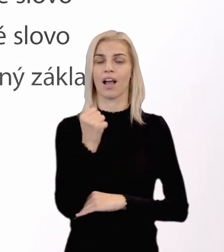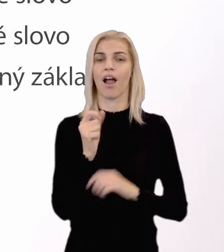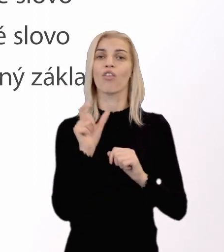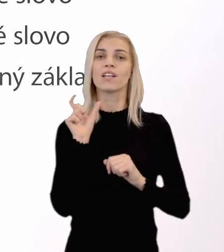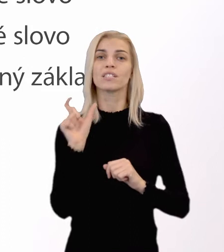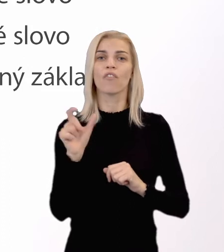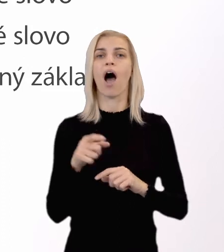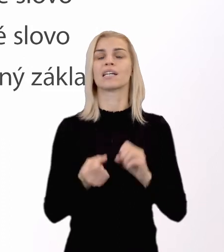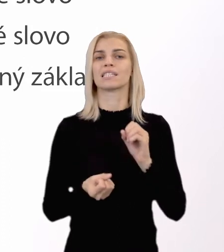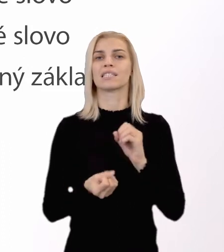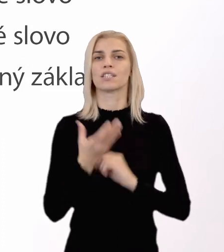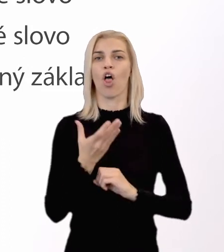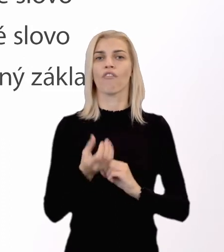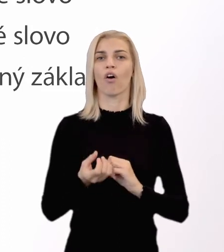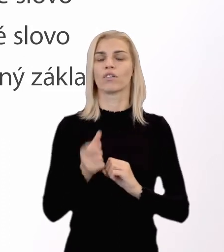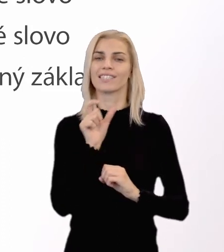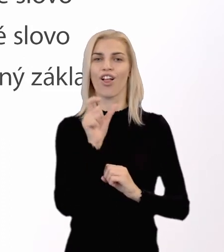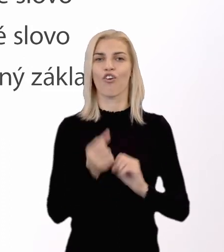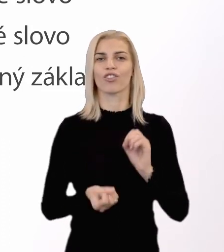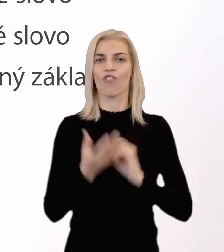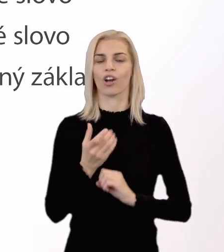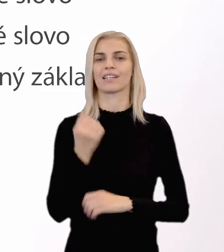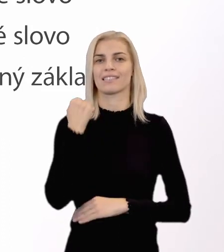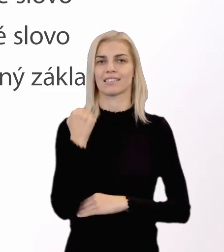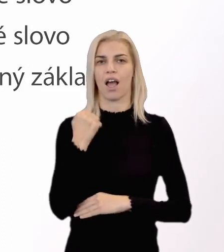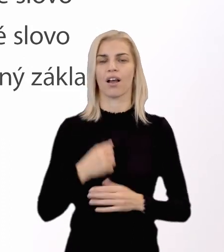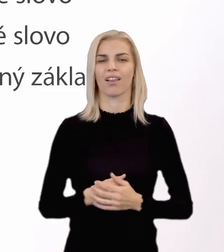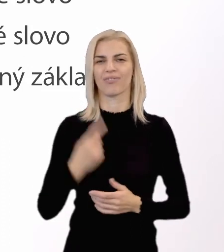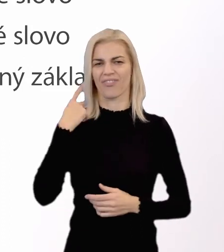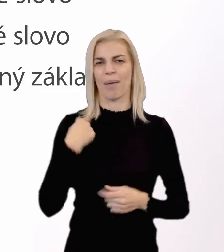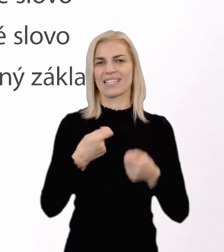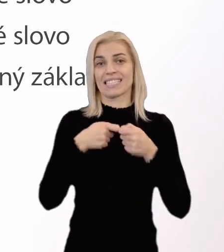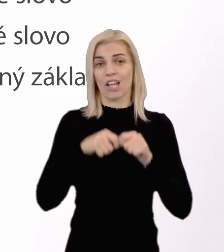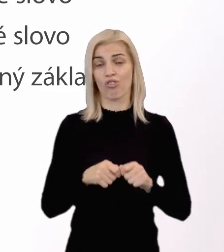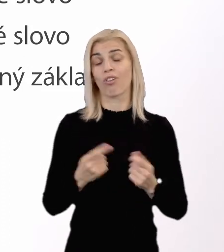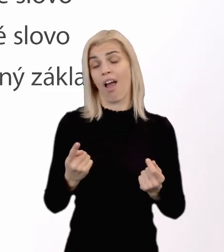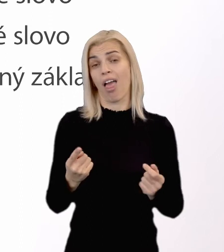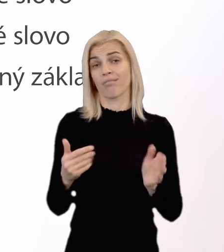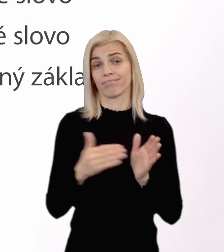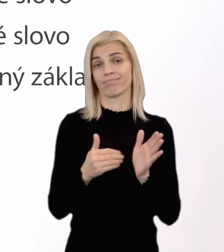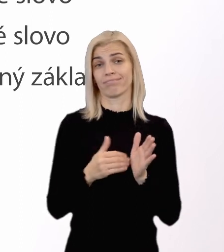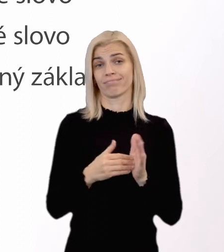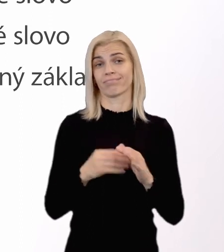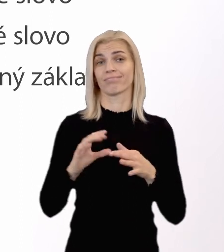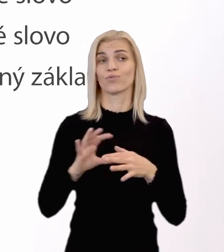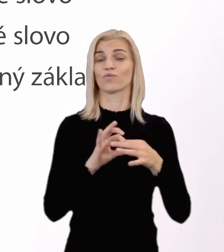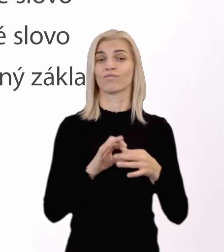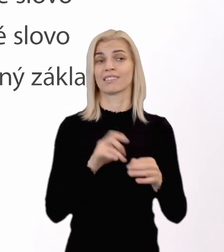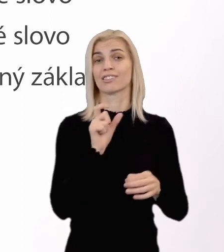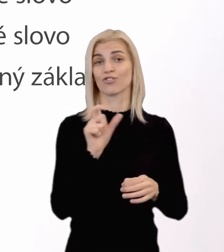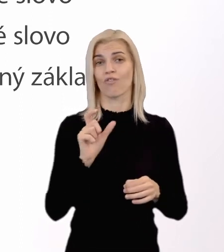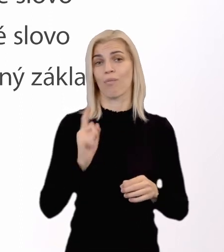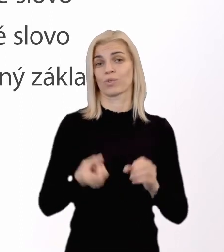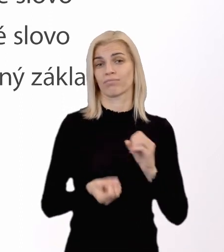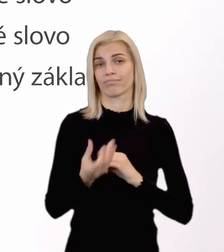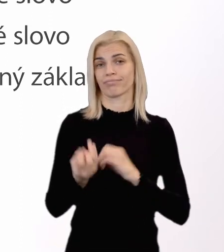slovotvorný základ. Viem, že je to zložité, ale potrebujeme to, aby sme mohli tie slova naozaj tvoriť.